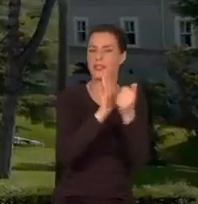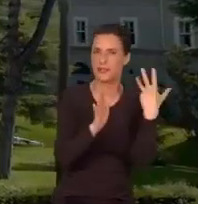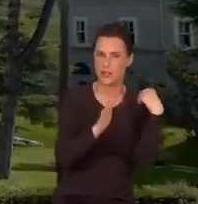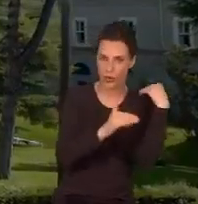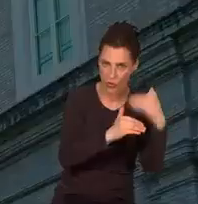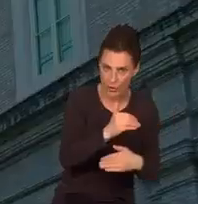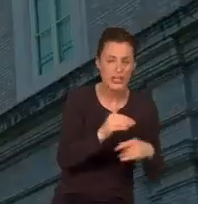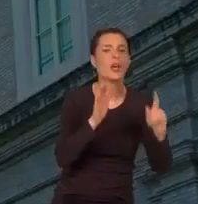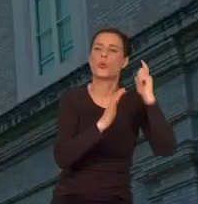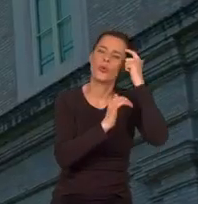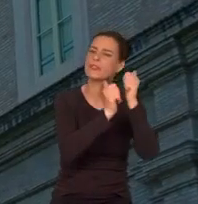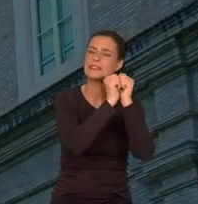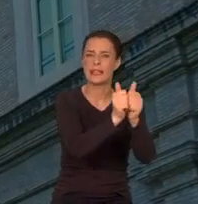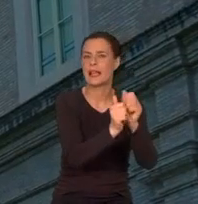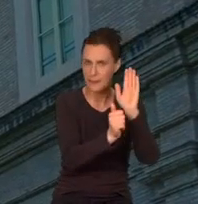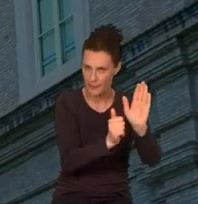miała konkretną funkcję.